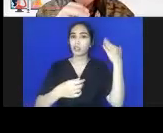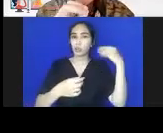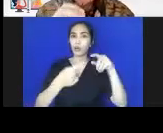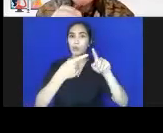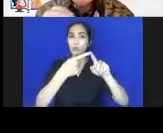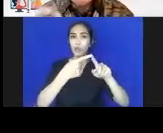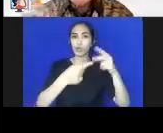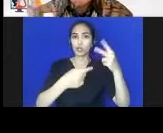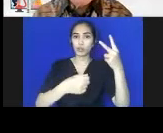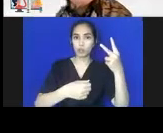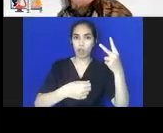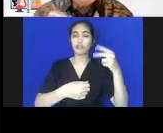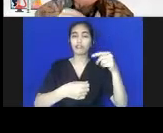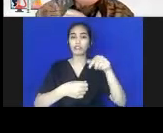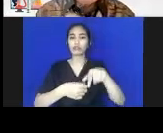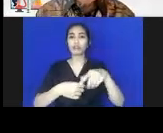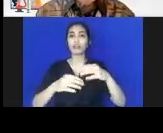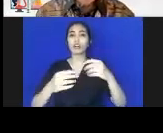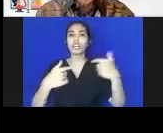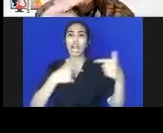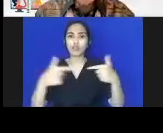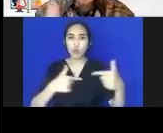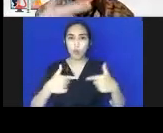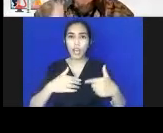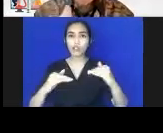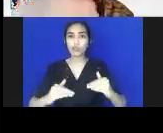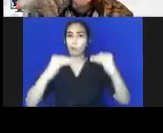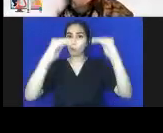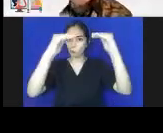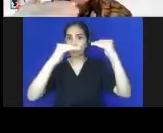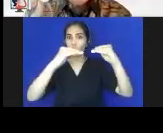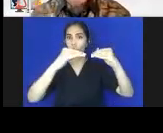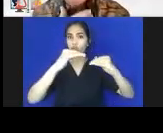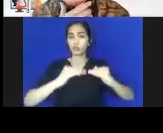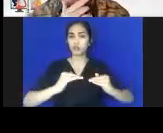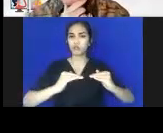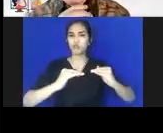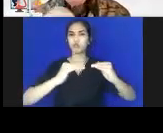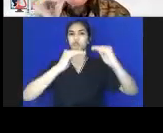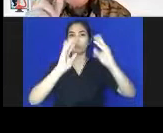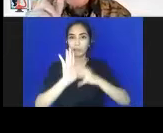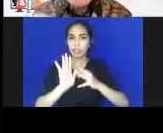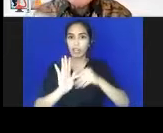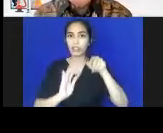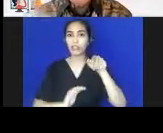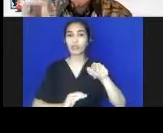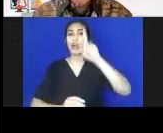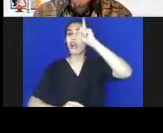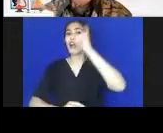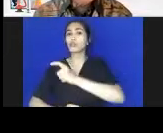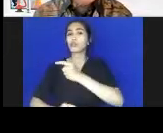pertumbuhan, perkembangan, dan gangguan tumbuh kembang anak, sebagaimana dimaksud oleh pasal di atasnya, dilakukan